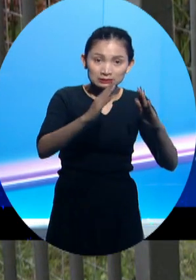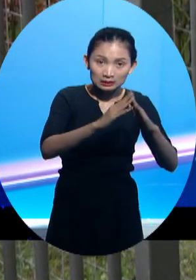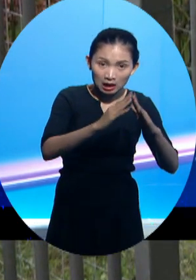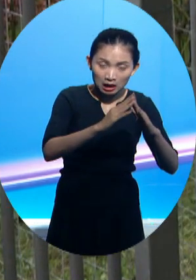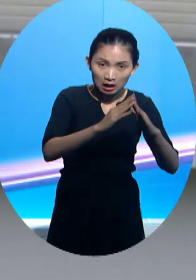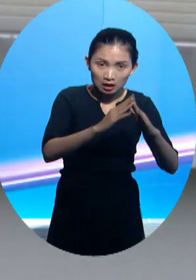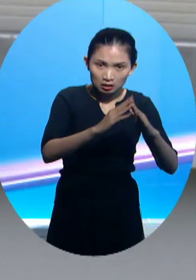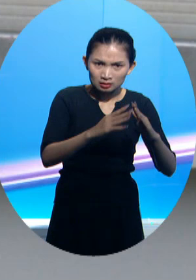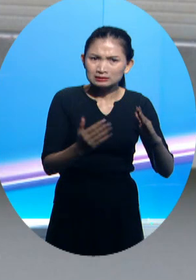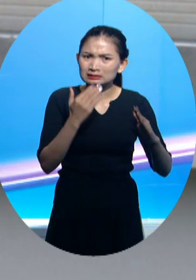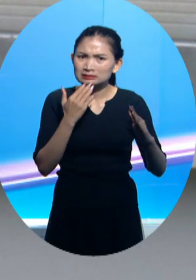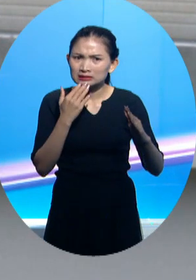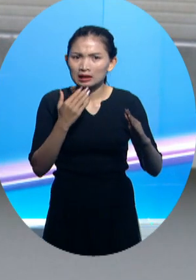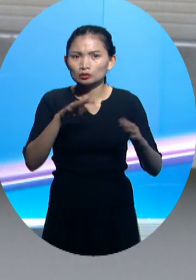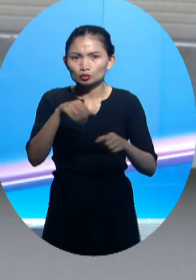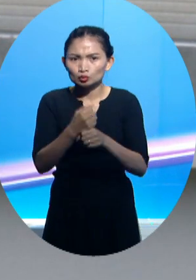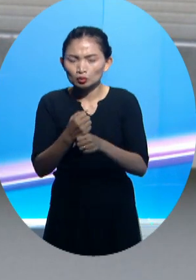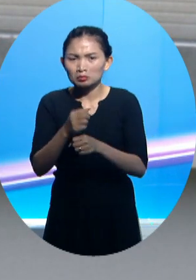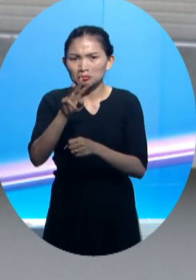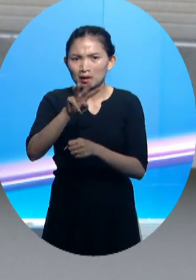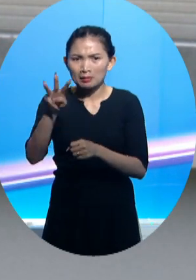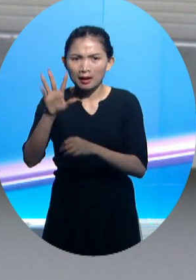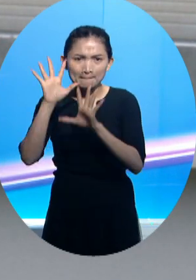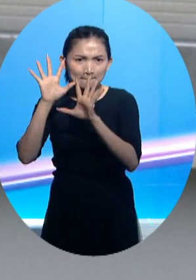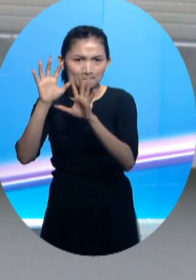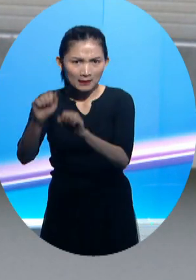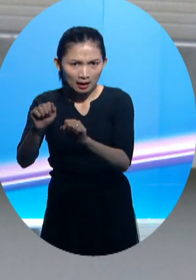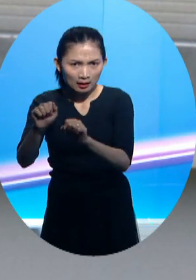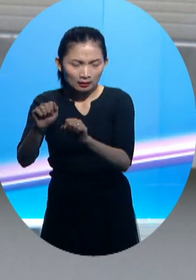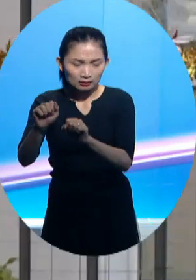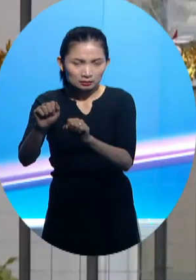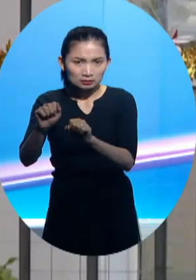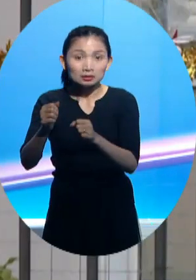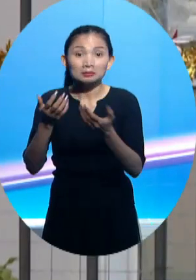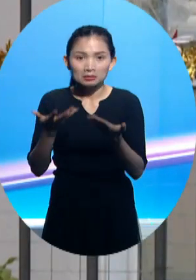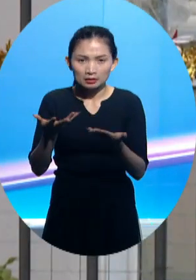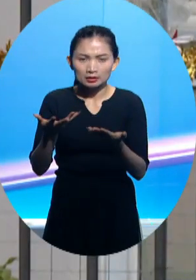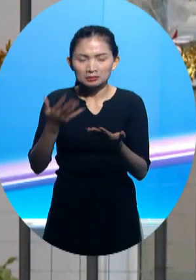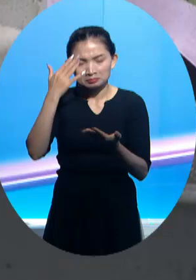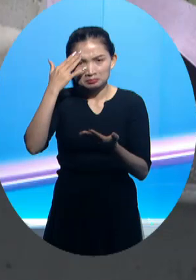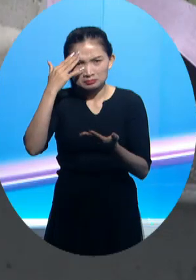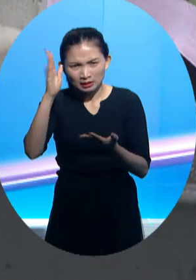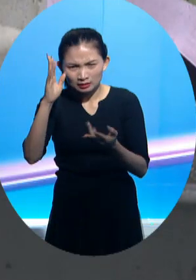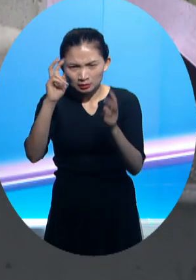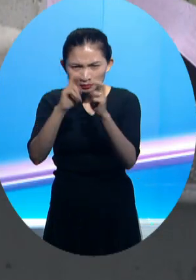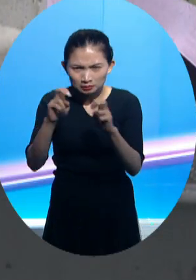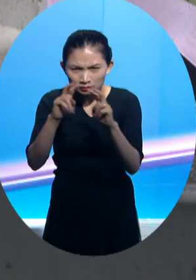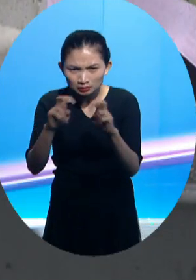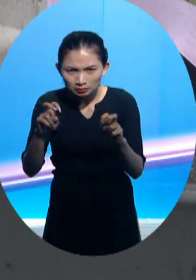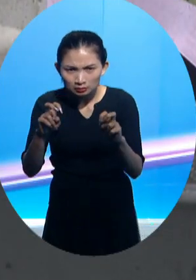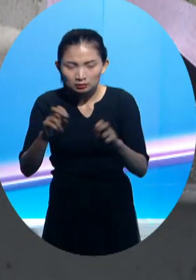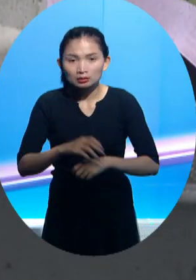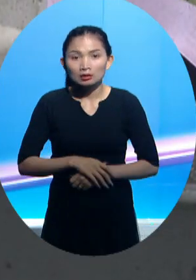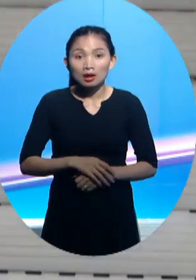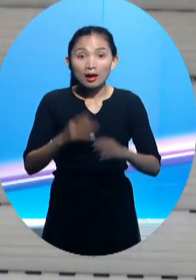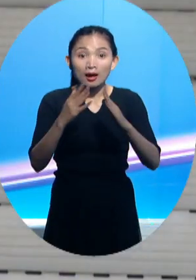tuổi đã bị bắt sau đó tại nơi ở của mình ở một thị trấn gần đó. Hiện, cơ quan công tố đã mở cuộc điều tra vụ việc. Theo các hàng xóm của nạn nhân,